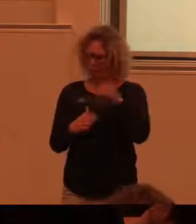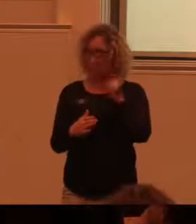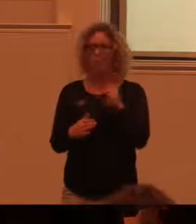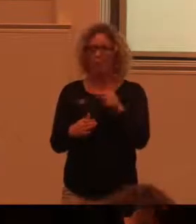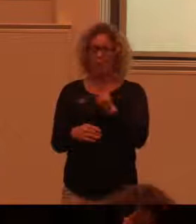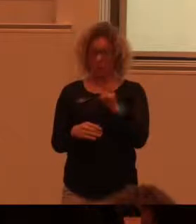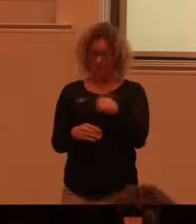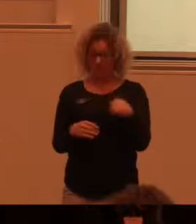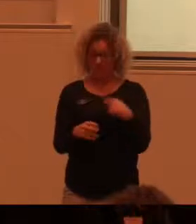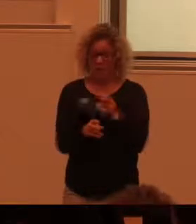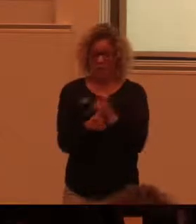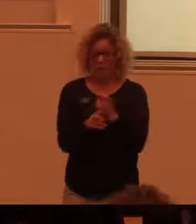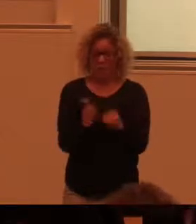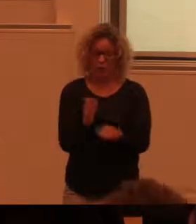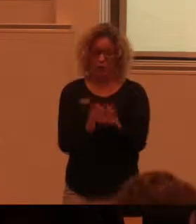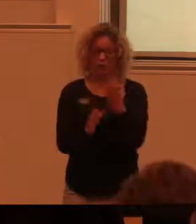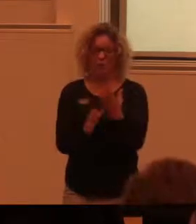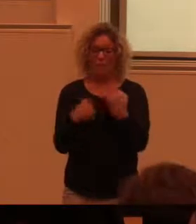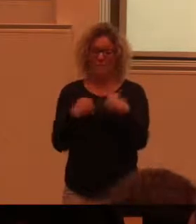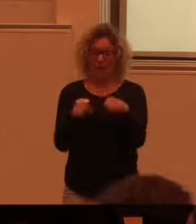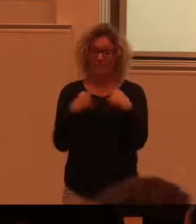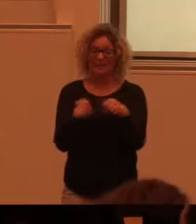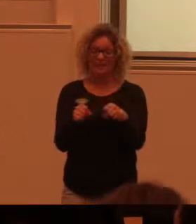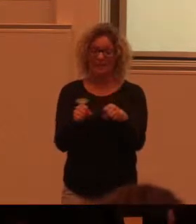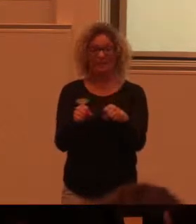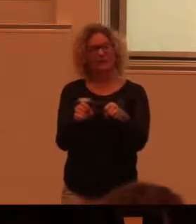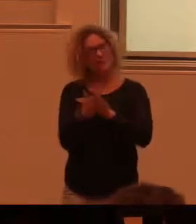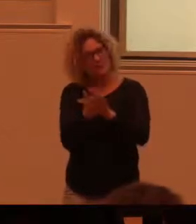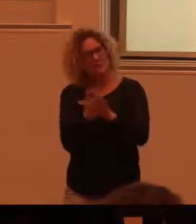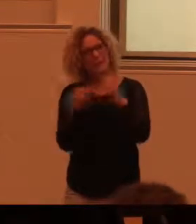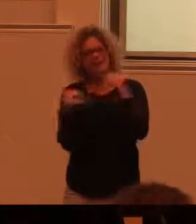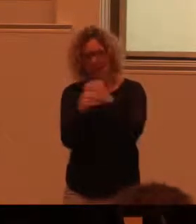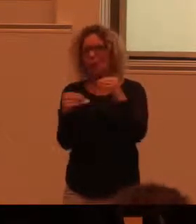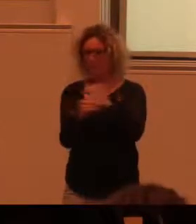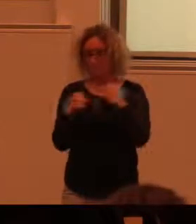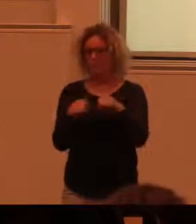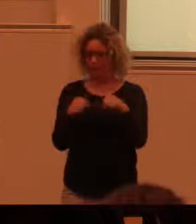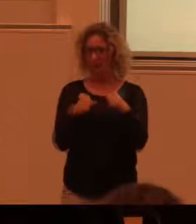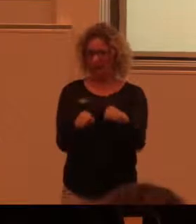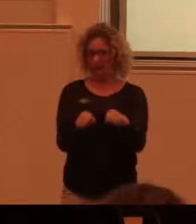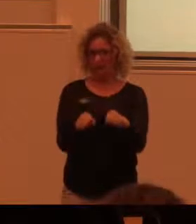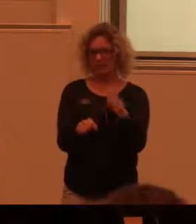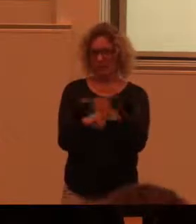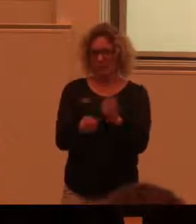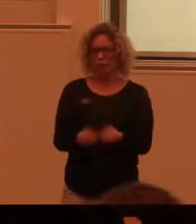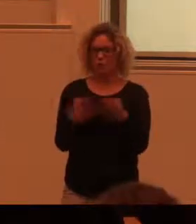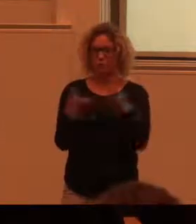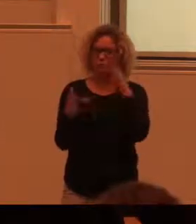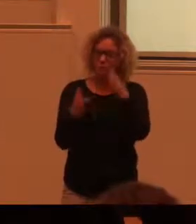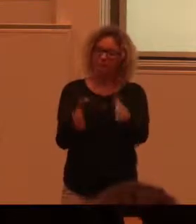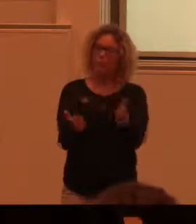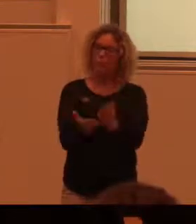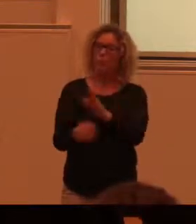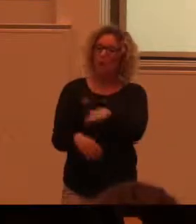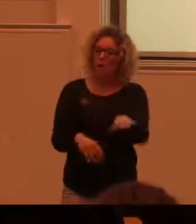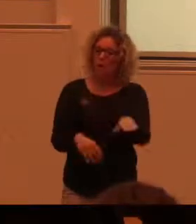vi försöker nu skapa en verksamhet på den rent pedagogiska verksamheten. För skolbarn